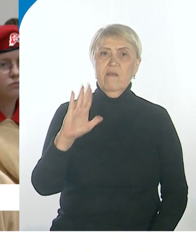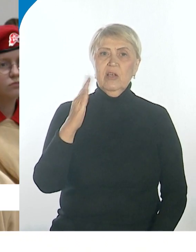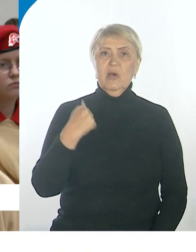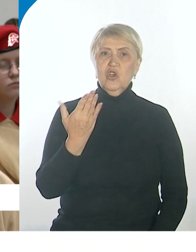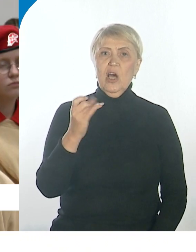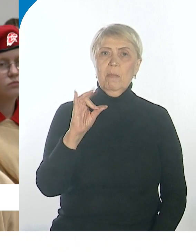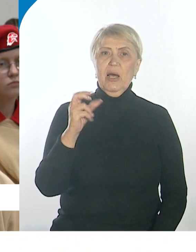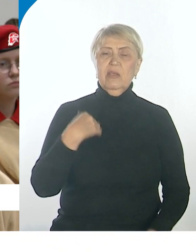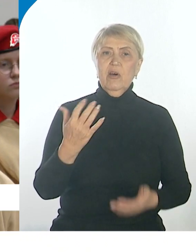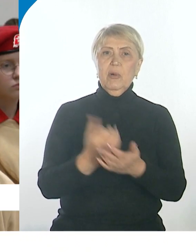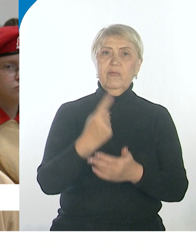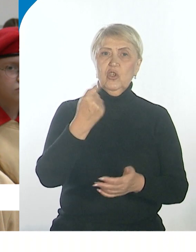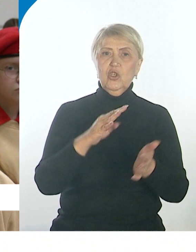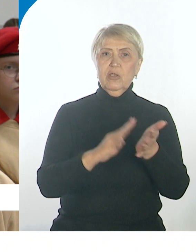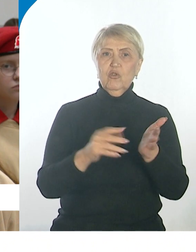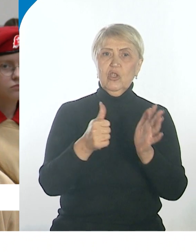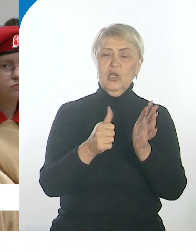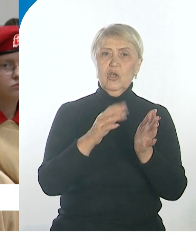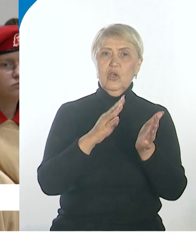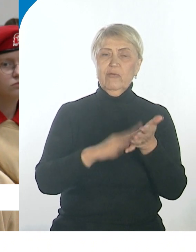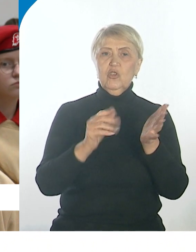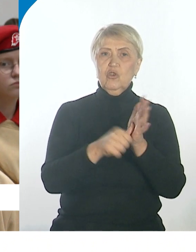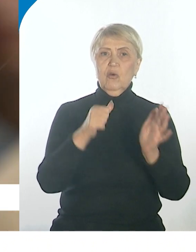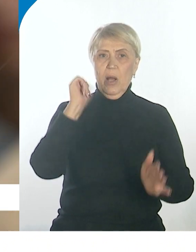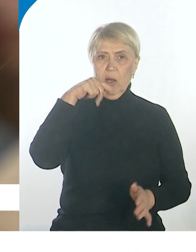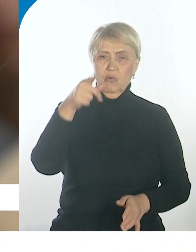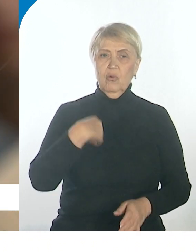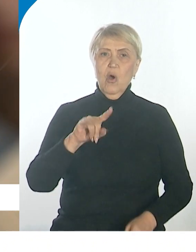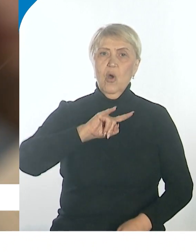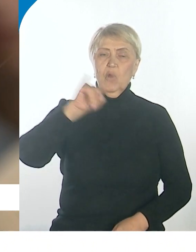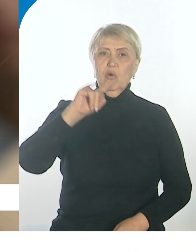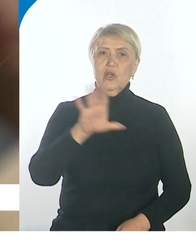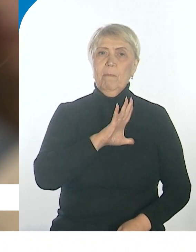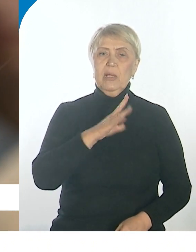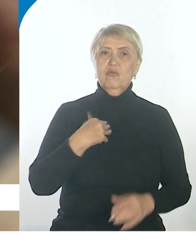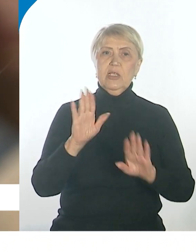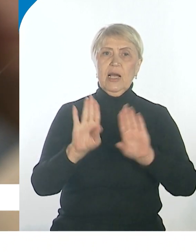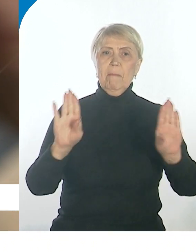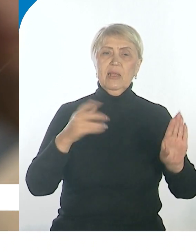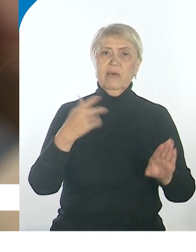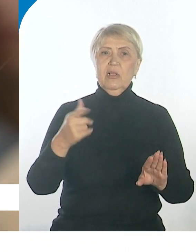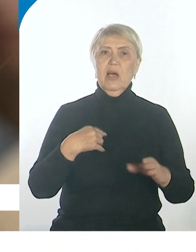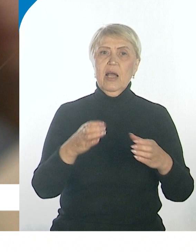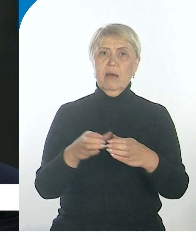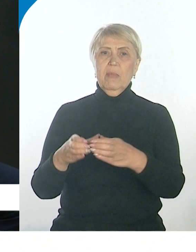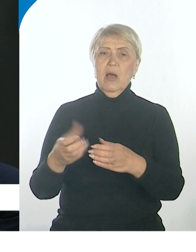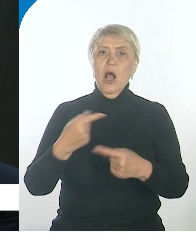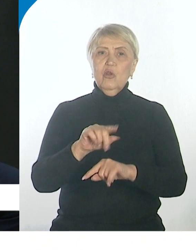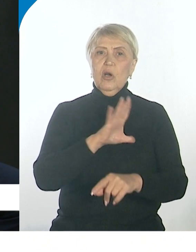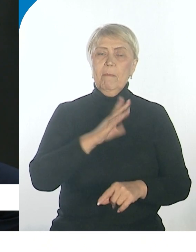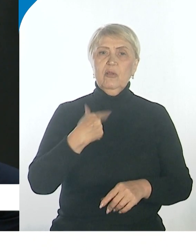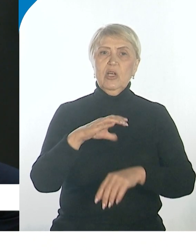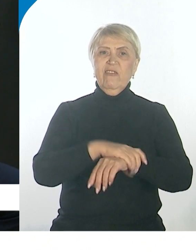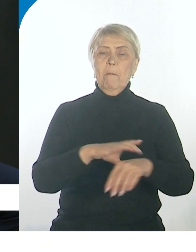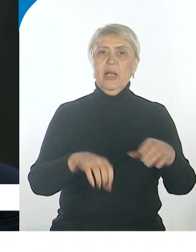получил звезду героя в 1996 году. Легендарный летчик командовал экипажем, который больше года был в плену у маджахедов в